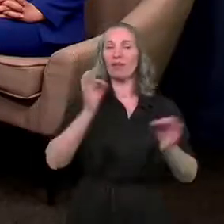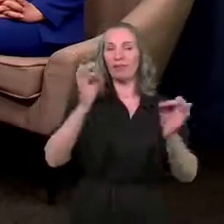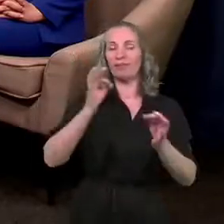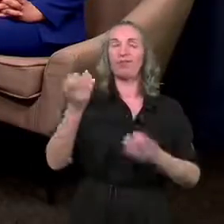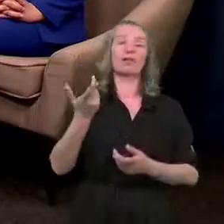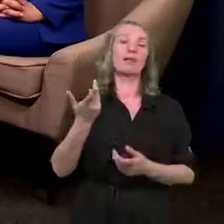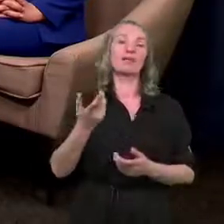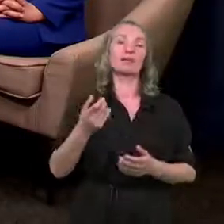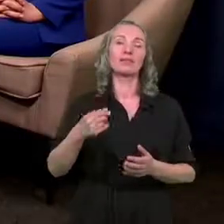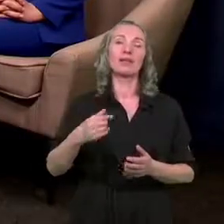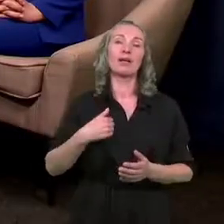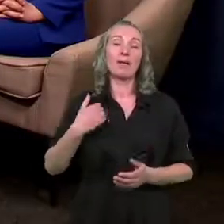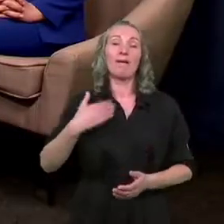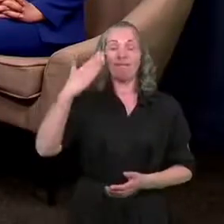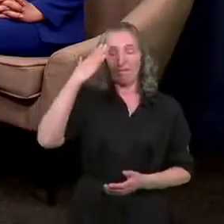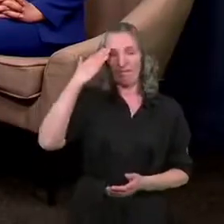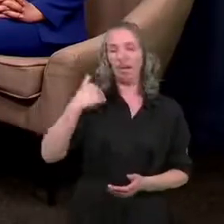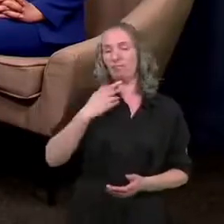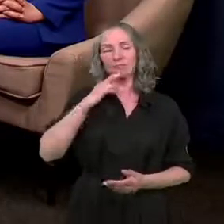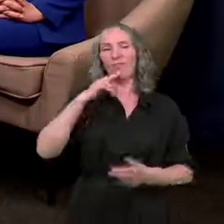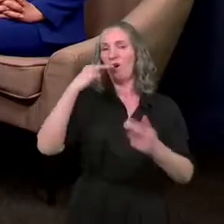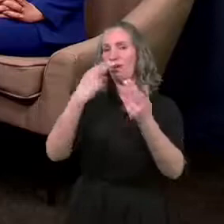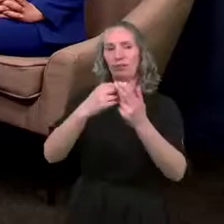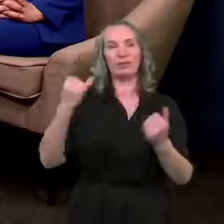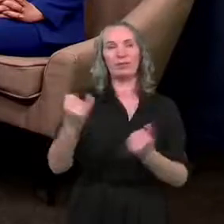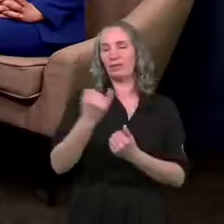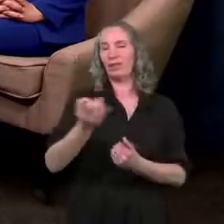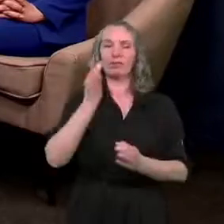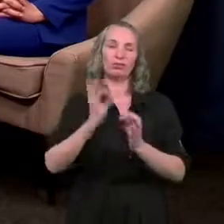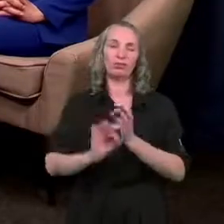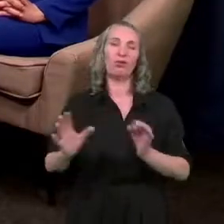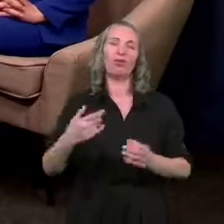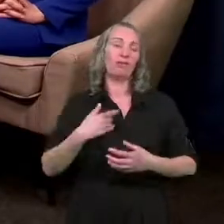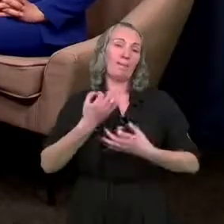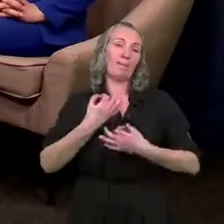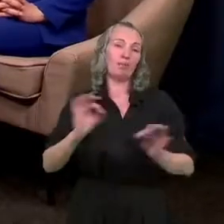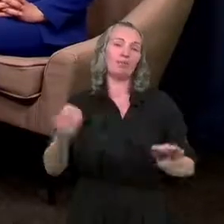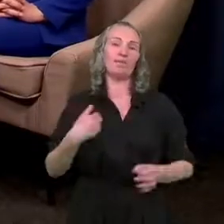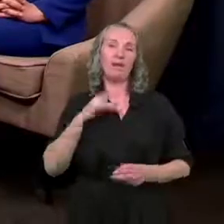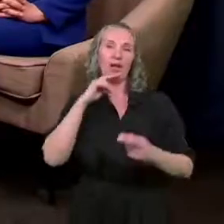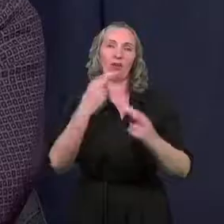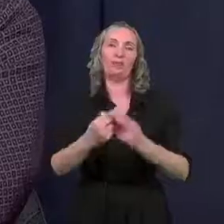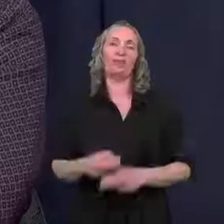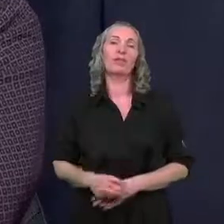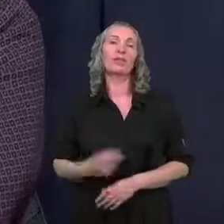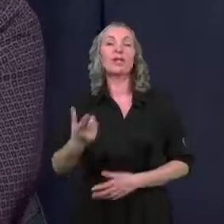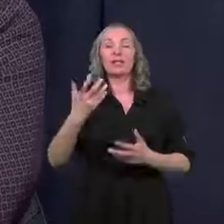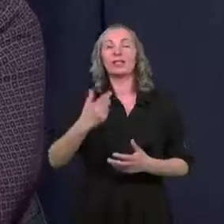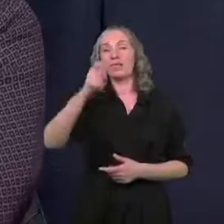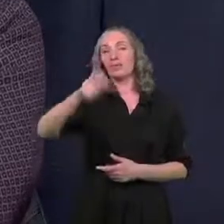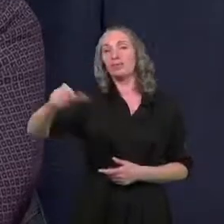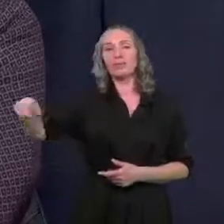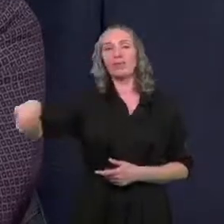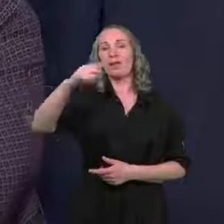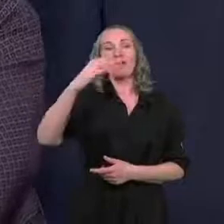informacji, na ile nam nasza wiedza po prostu pozwala. Także chciałbym, żeby Państwo byli tego